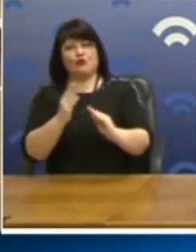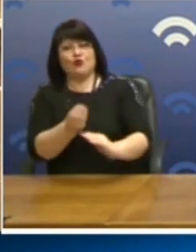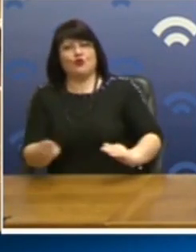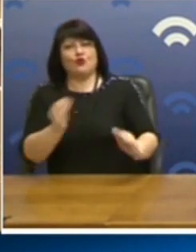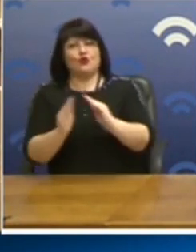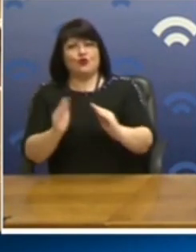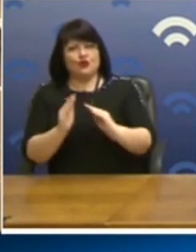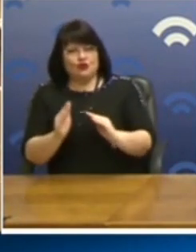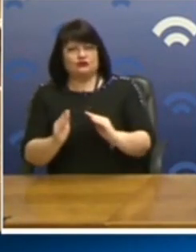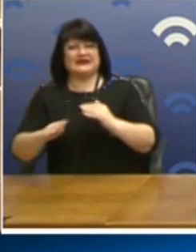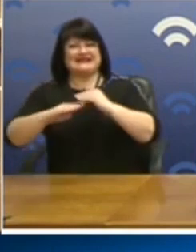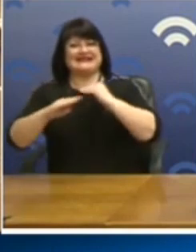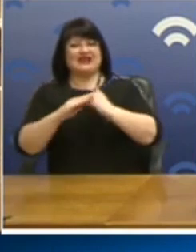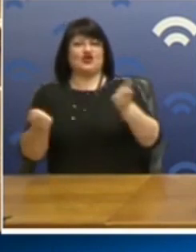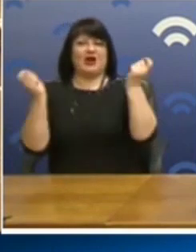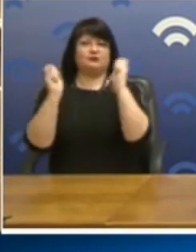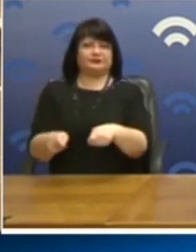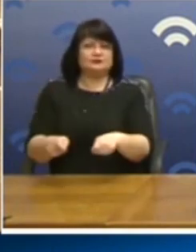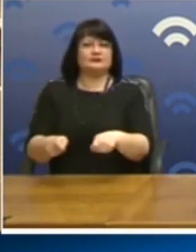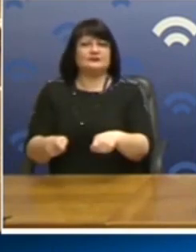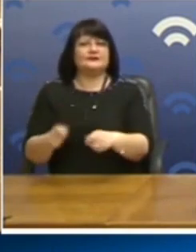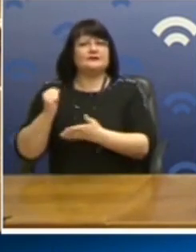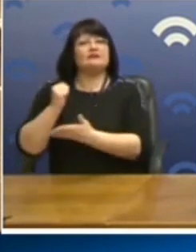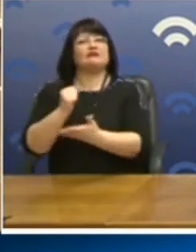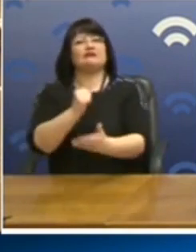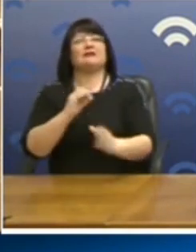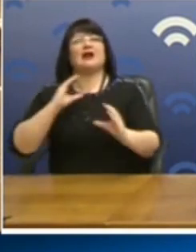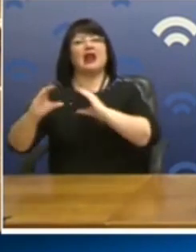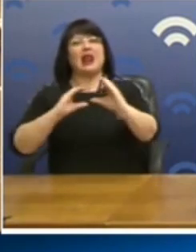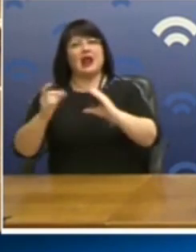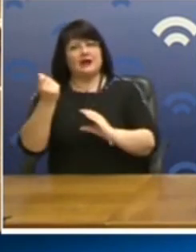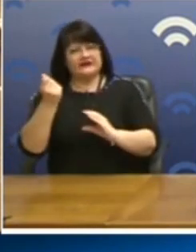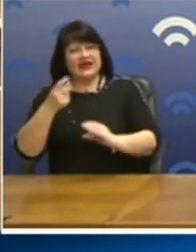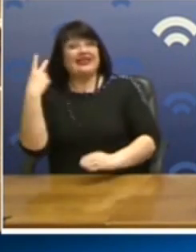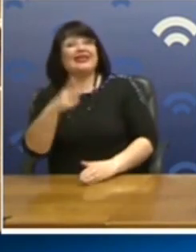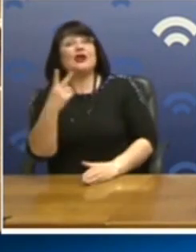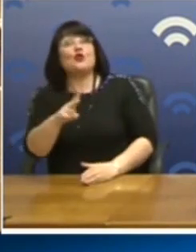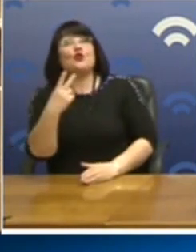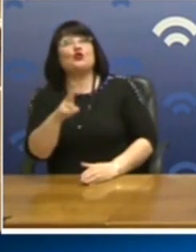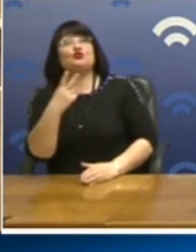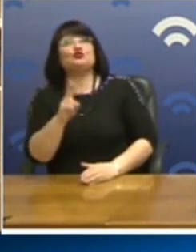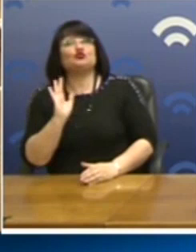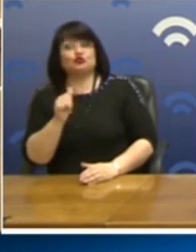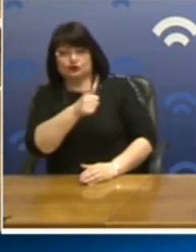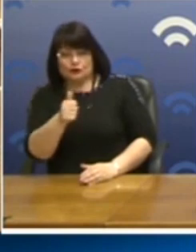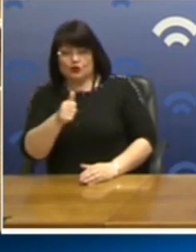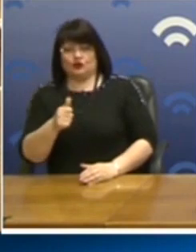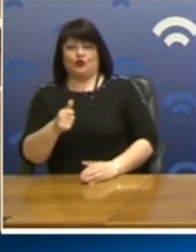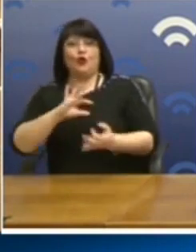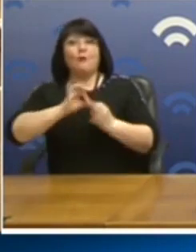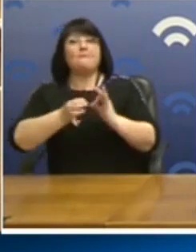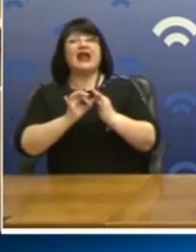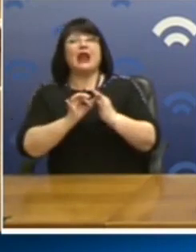σύνορα, χρηματοδοτούν με πακέτα στήριξης δικούς τους φυσικά μονοπωλιακούς ομίλους,